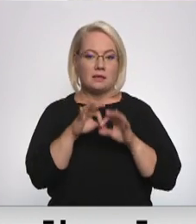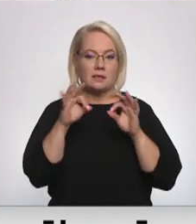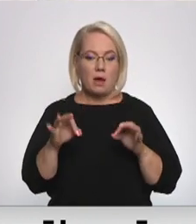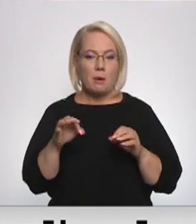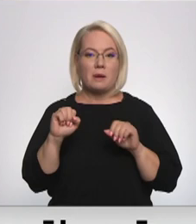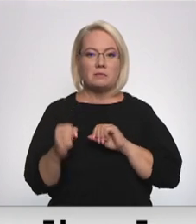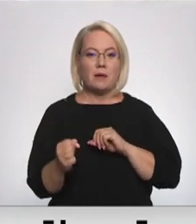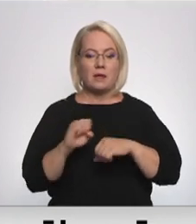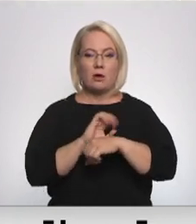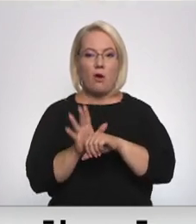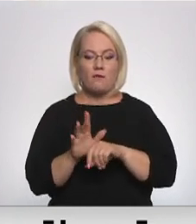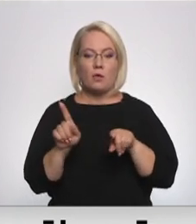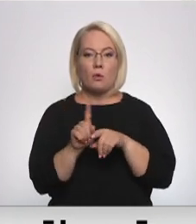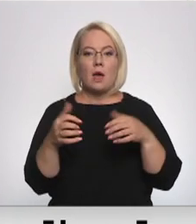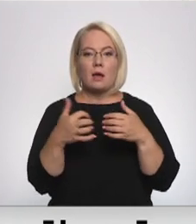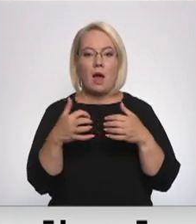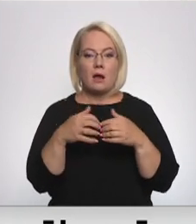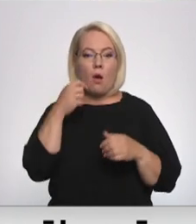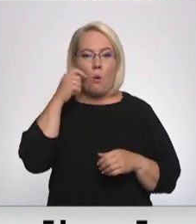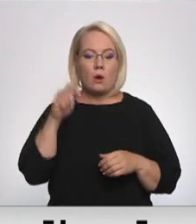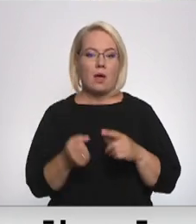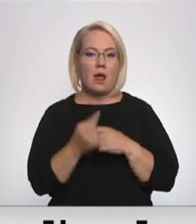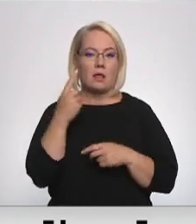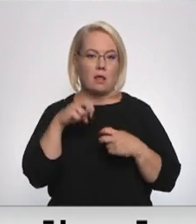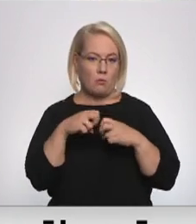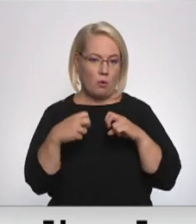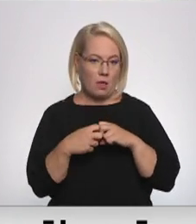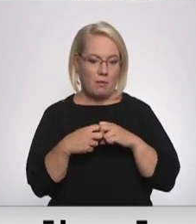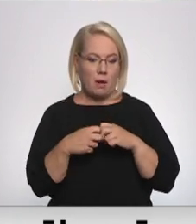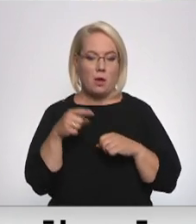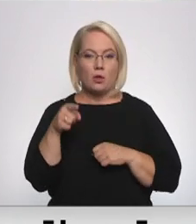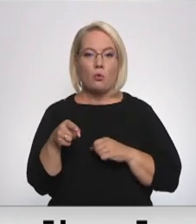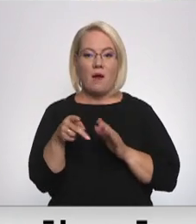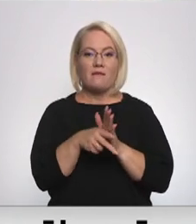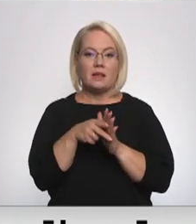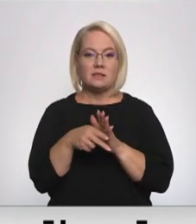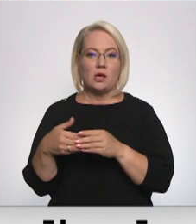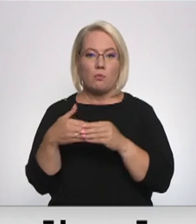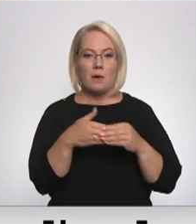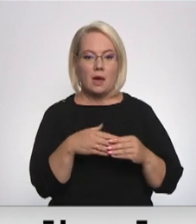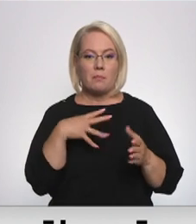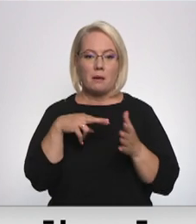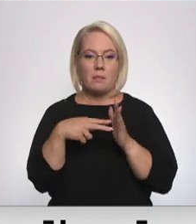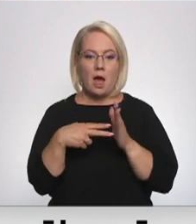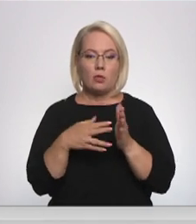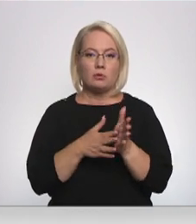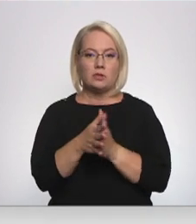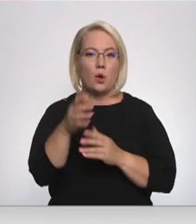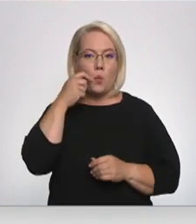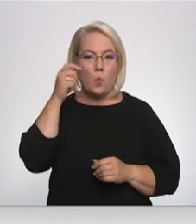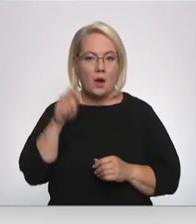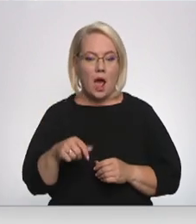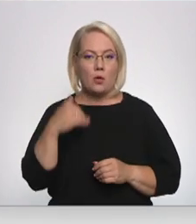pandēmijas un arī kara Ukrainā radītajām problēmām. Šo vilcienu piegādi bija plānota caur Ukrainu un